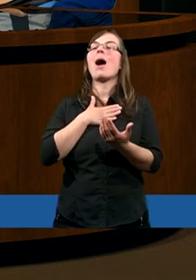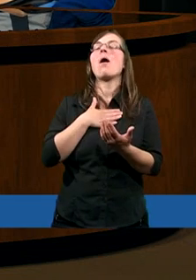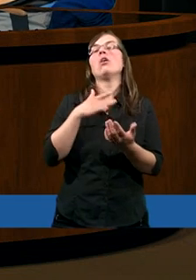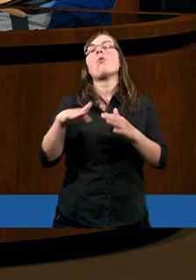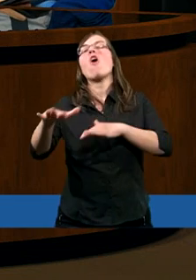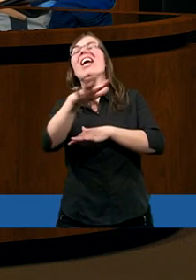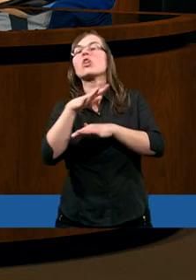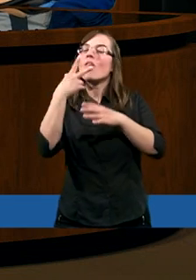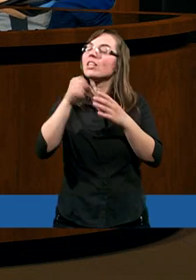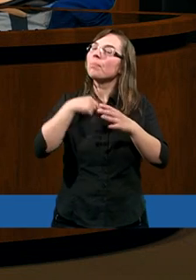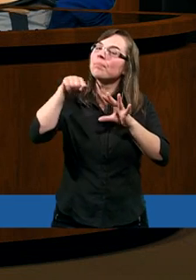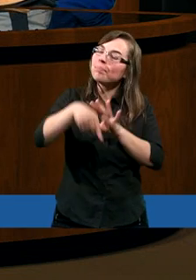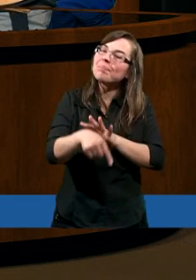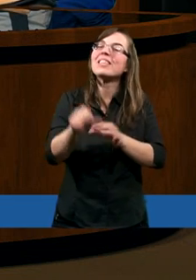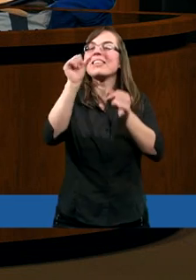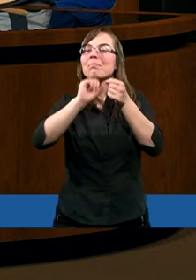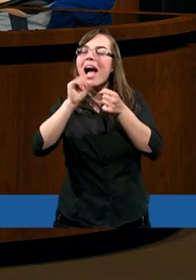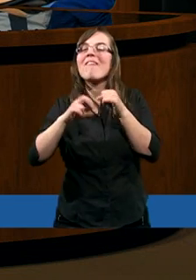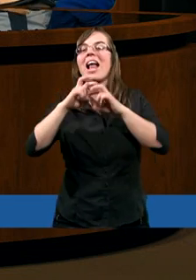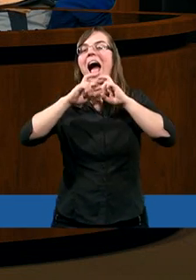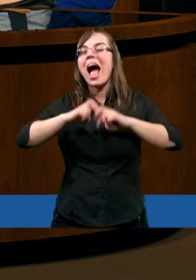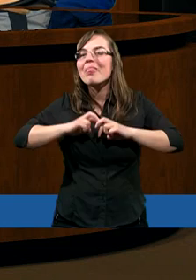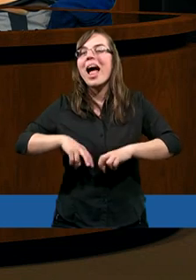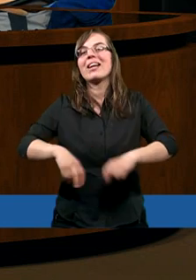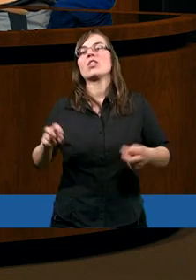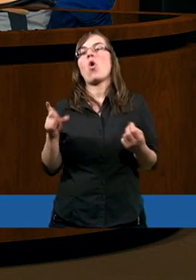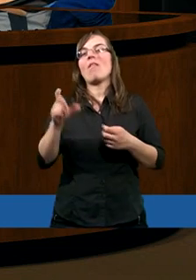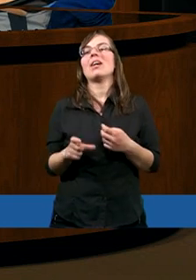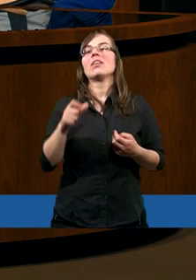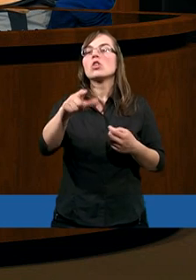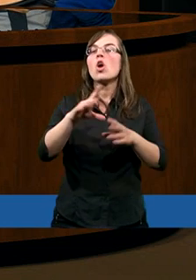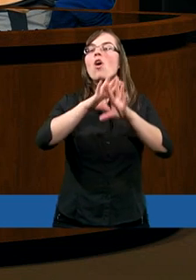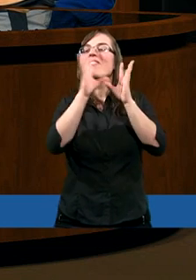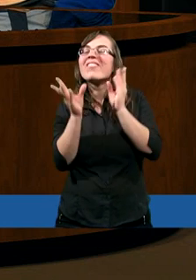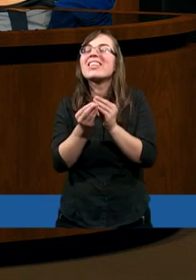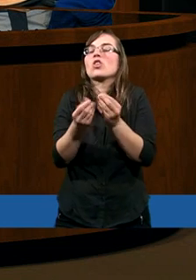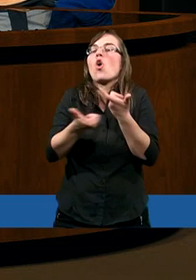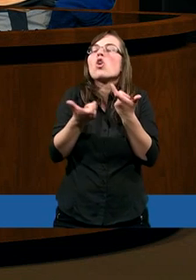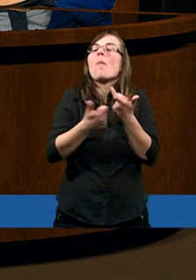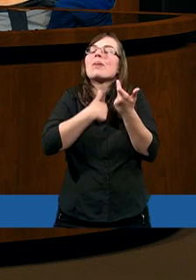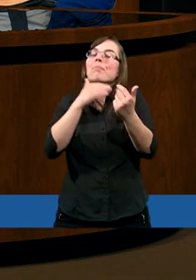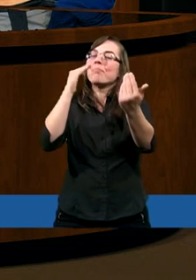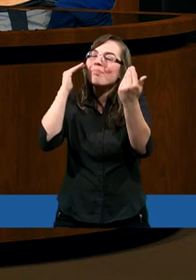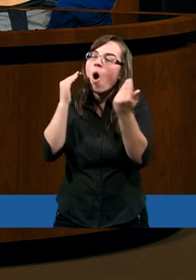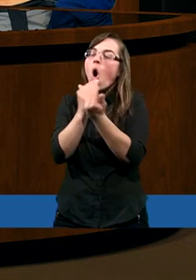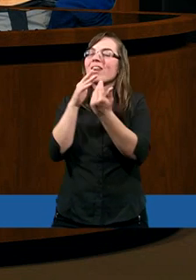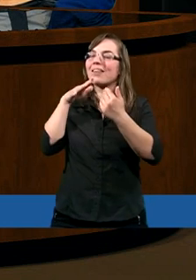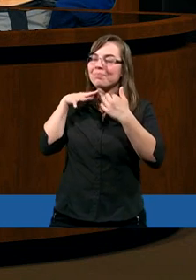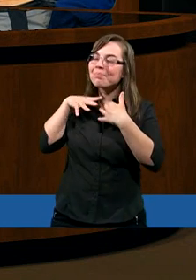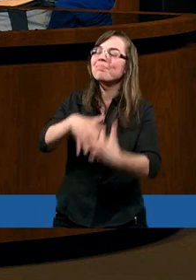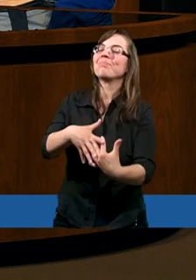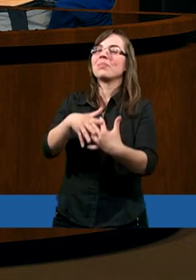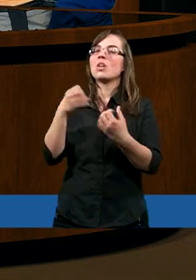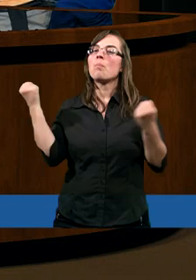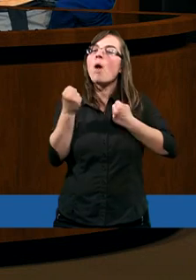doświadczeniem naszym życiowym i odnośnie tego, bo chodzi o to wszystko, żeby poznać Jezusa. Co znaczy poznać Jezusa? To znaczy